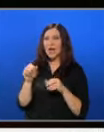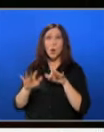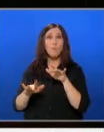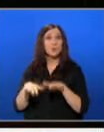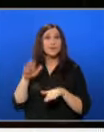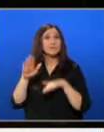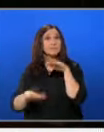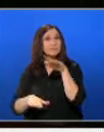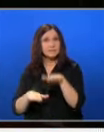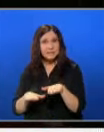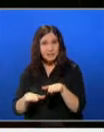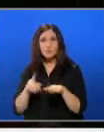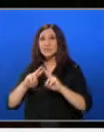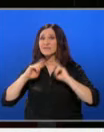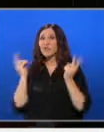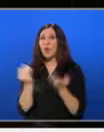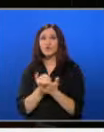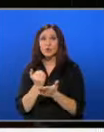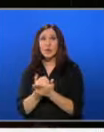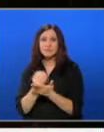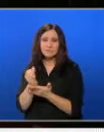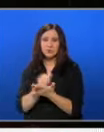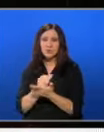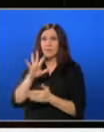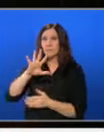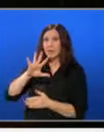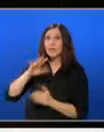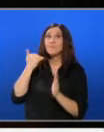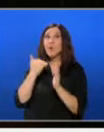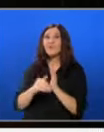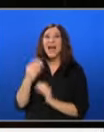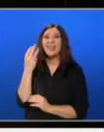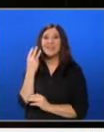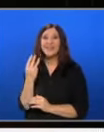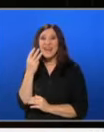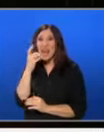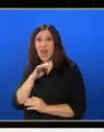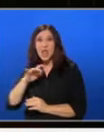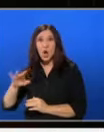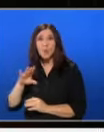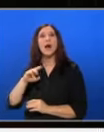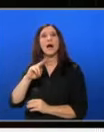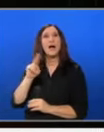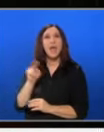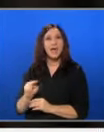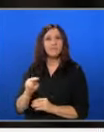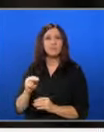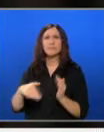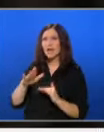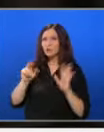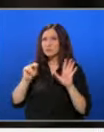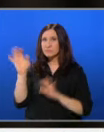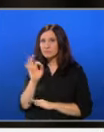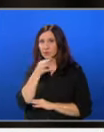на киберпрестъпността за световната економика се оценява на 5,5 трилиона евро. При над 80%